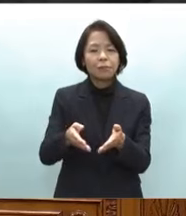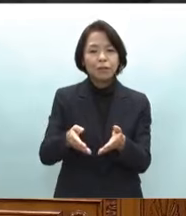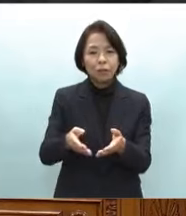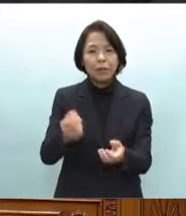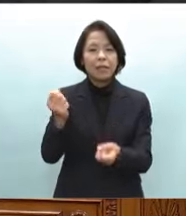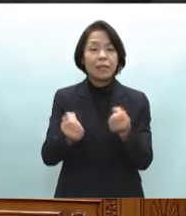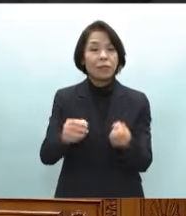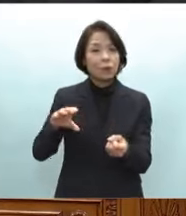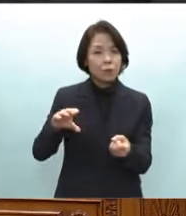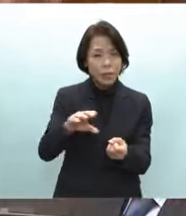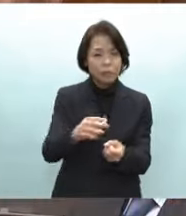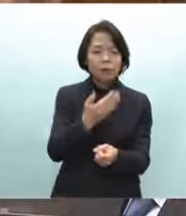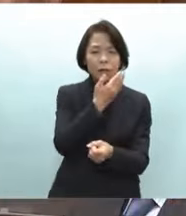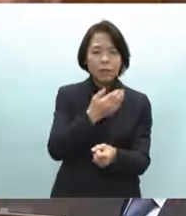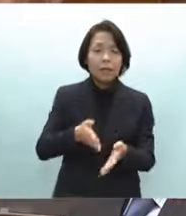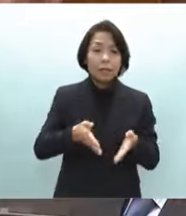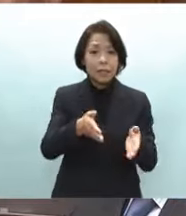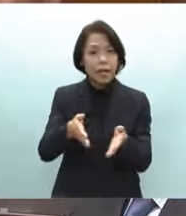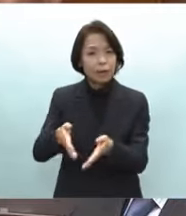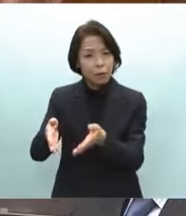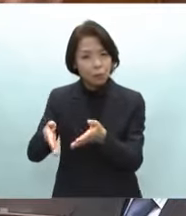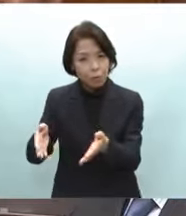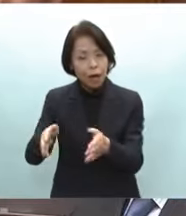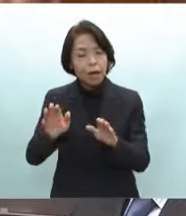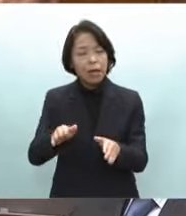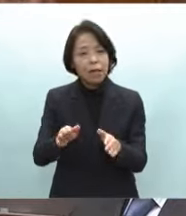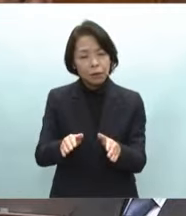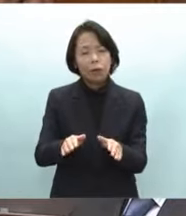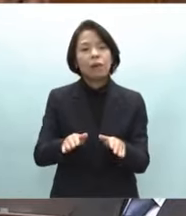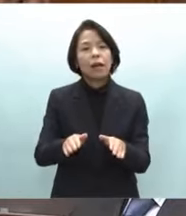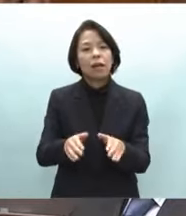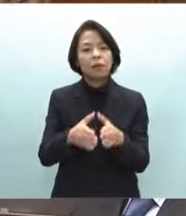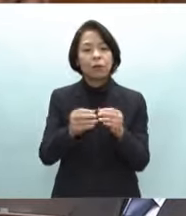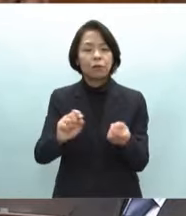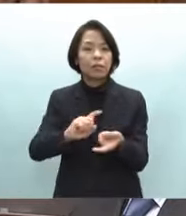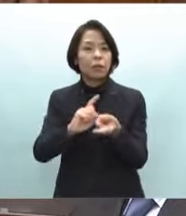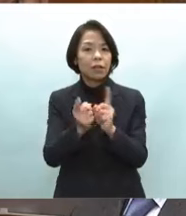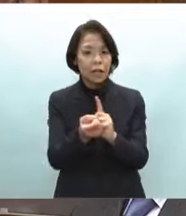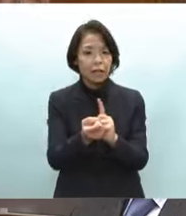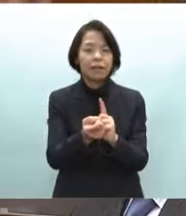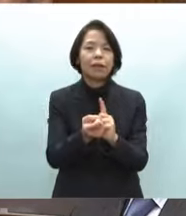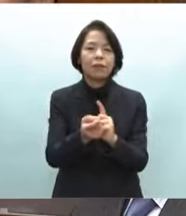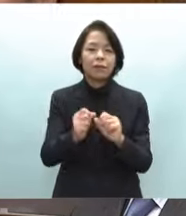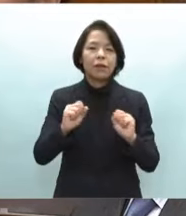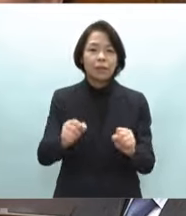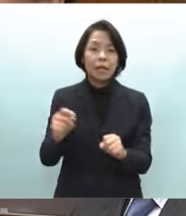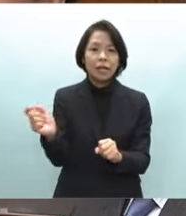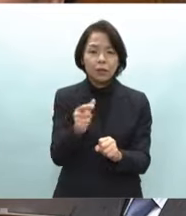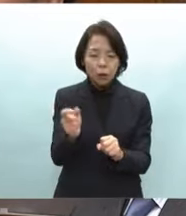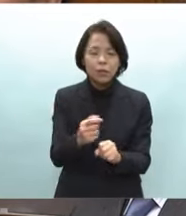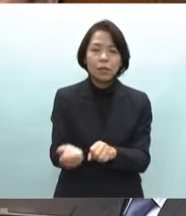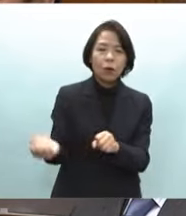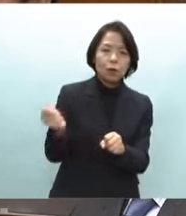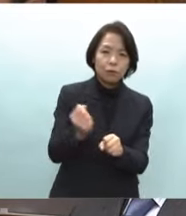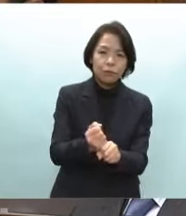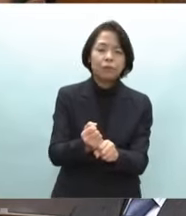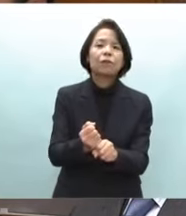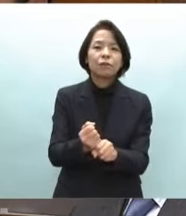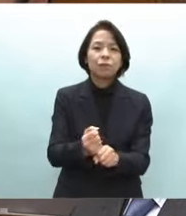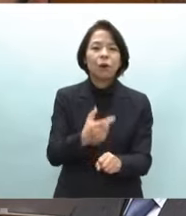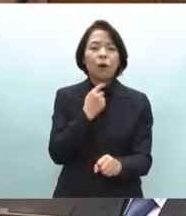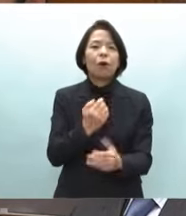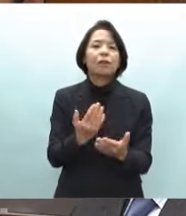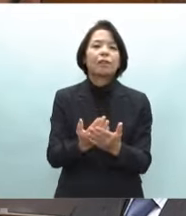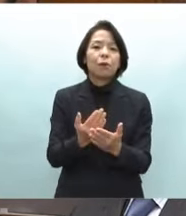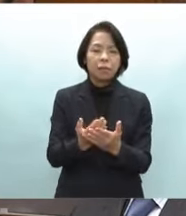の幹線道路は今回共鳴された国の権限代行によって早期の復旧が切に臨まれます総理